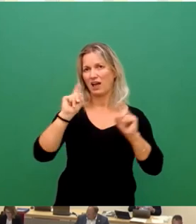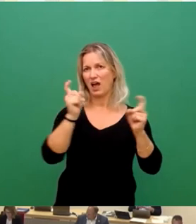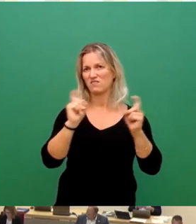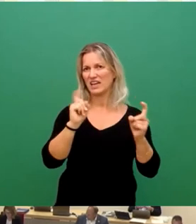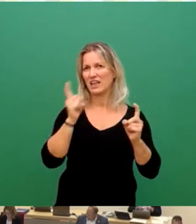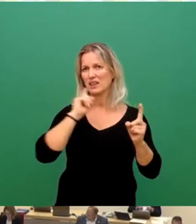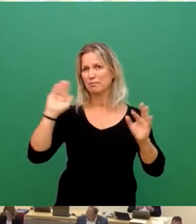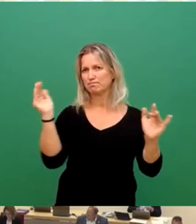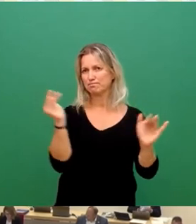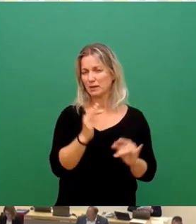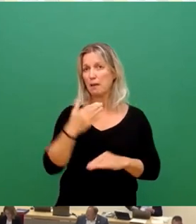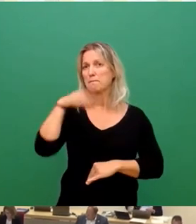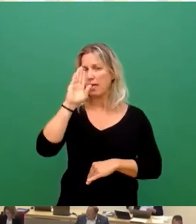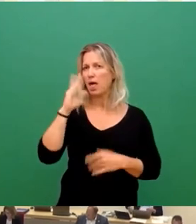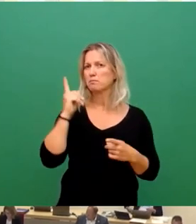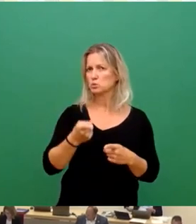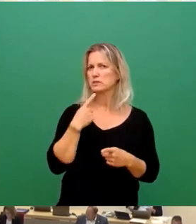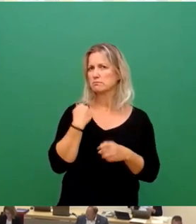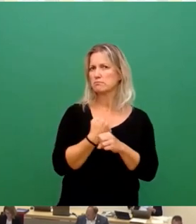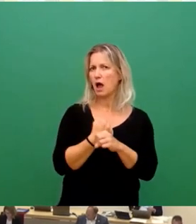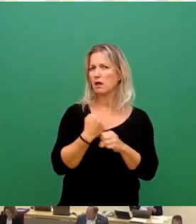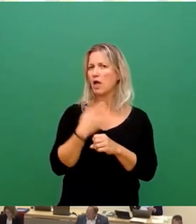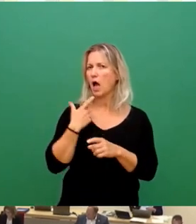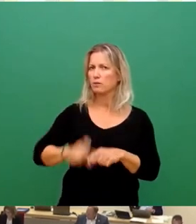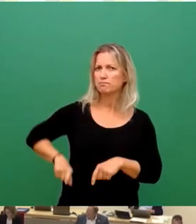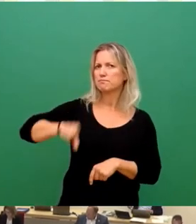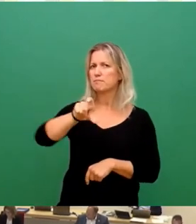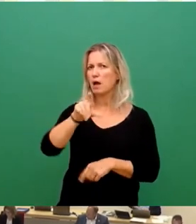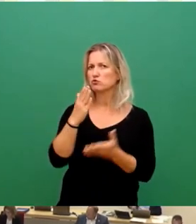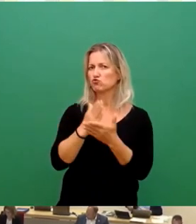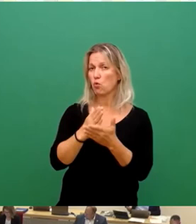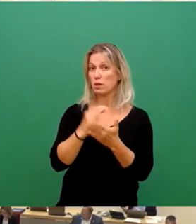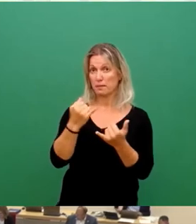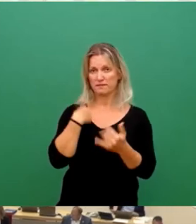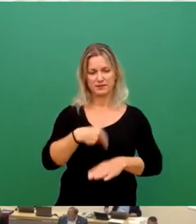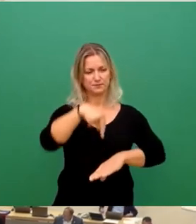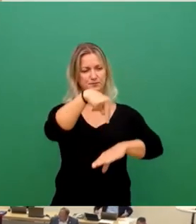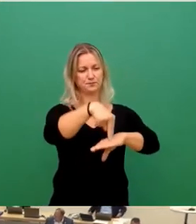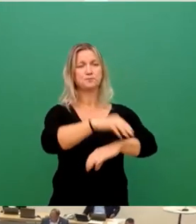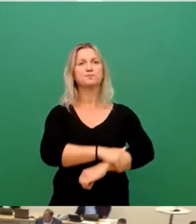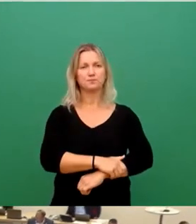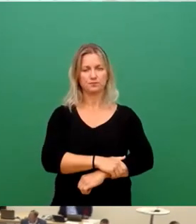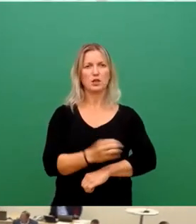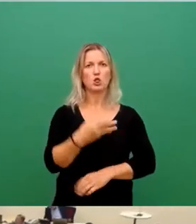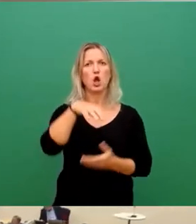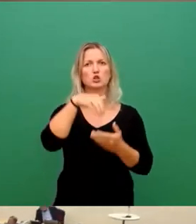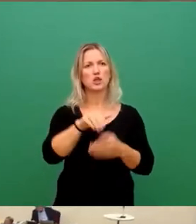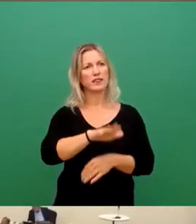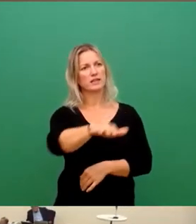und da wurden auch finanzielle Mittel eingesetzt. Wenn ich jetzt aber gerade dort stehe, und zum Beispiel auf die Neustädter Seite gucke,